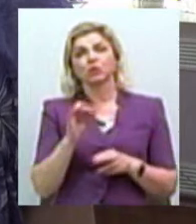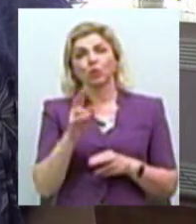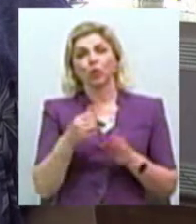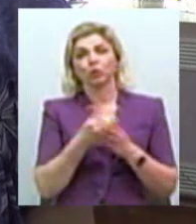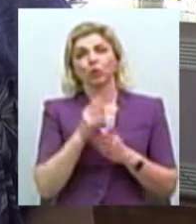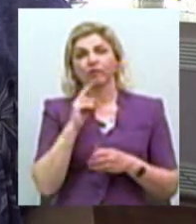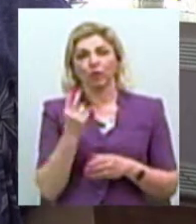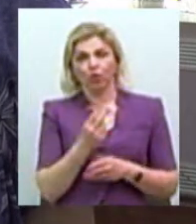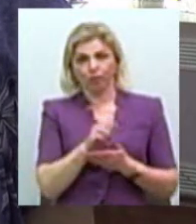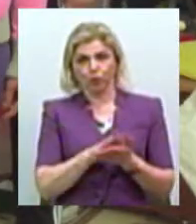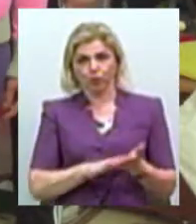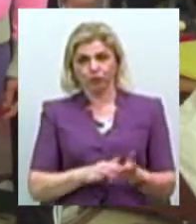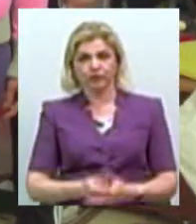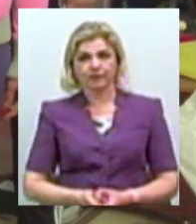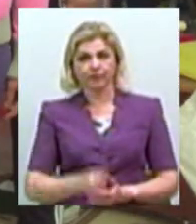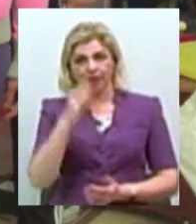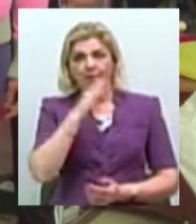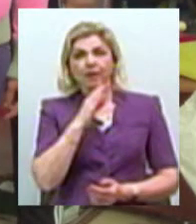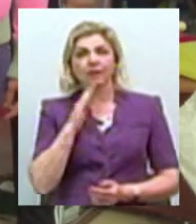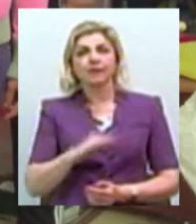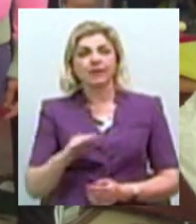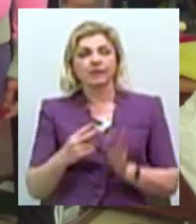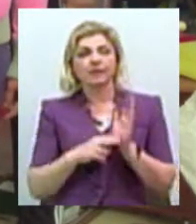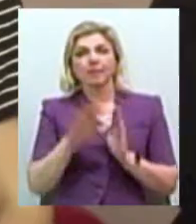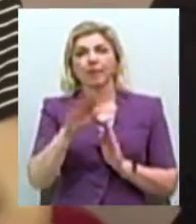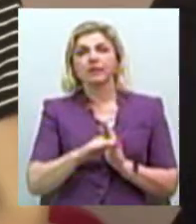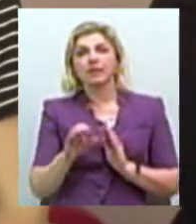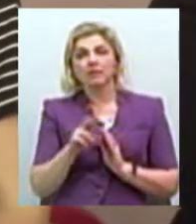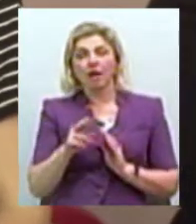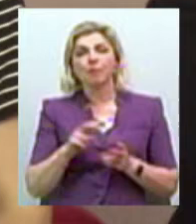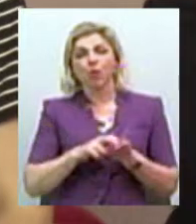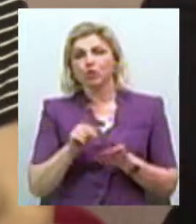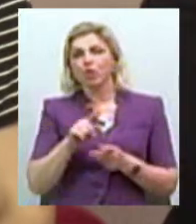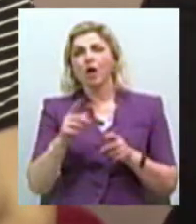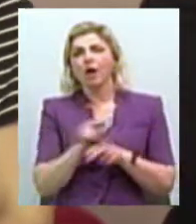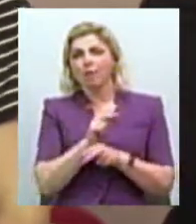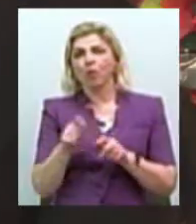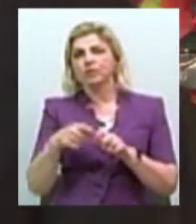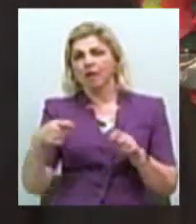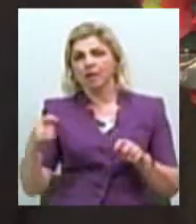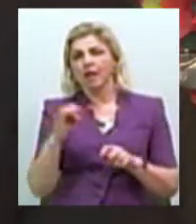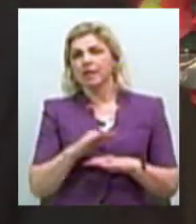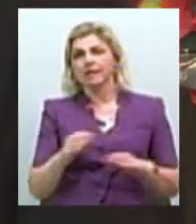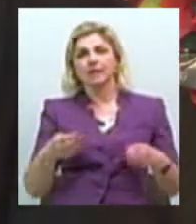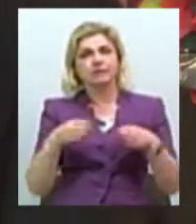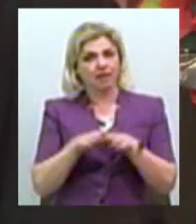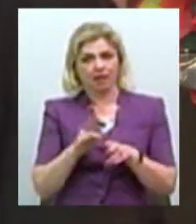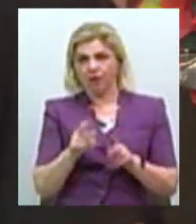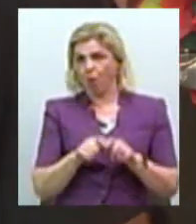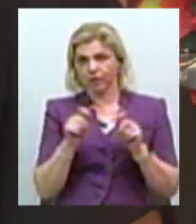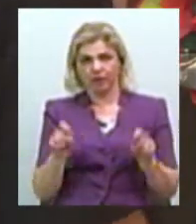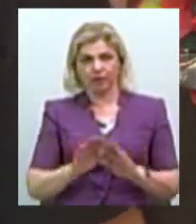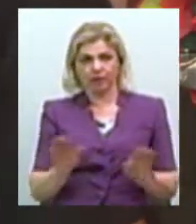двох років продовжуватись. Батьки дітей 75-го дитсадка бояться, що ремонт затягнеться і заклад не відкриють, говорить Юлія